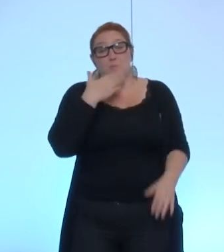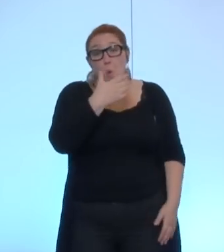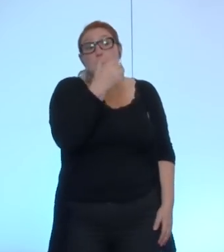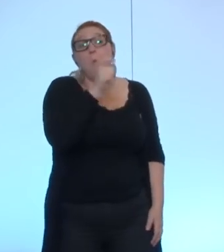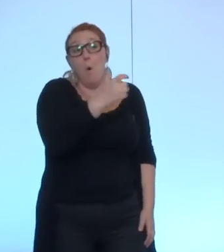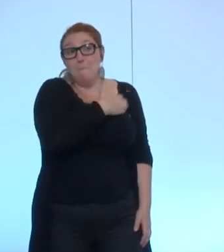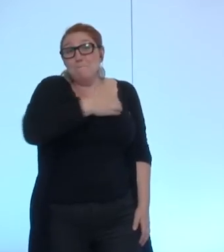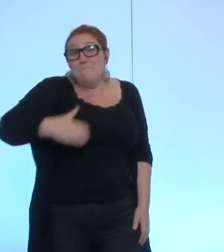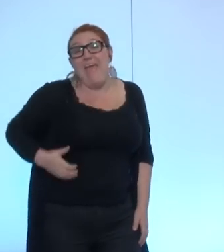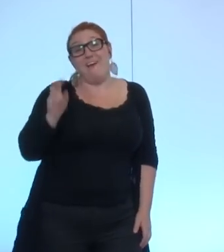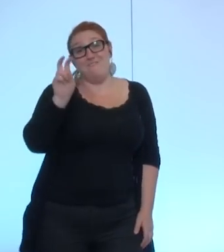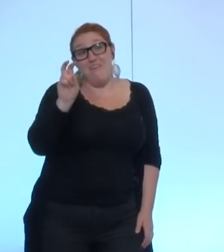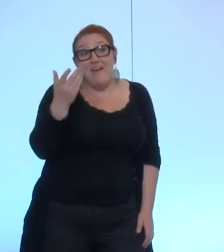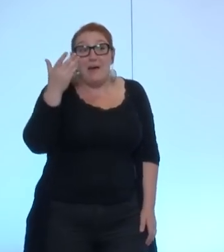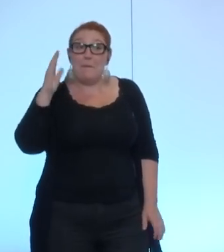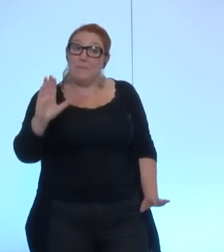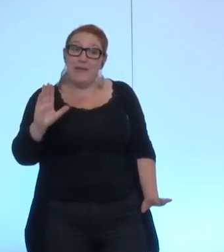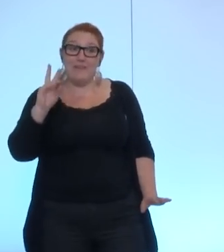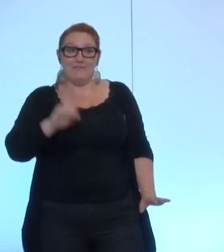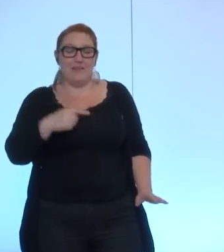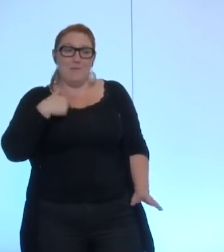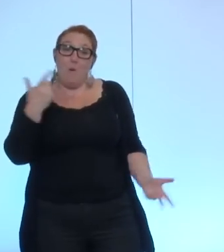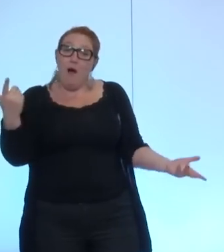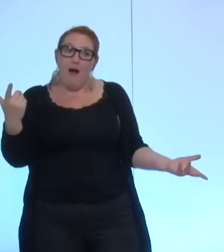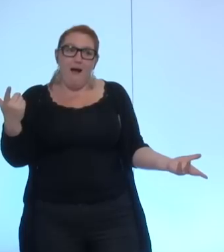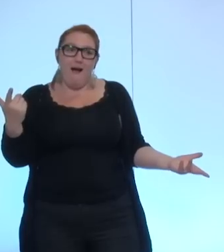avaient déjà disparu donc vous voyez j'ai même pas cette qualité là